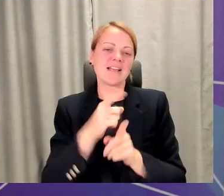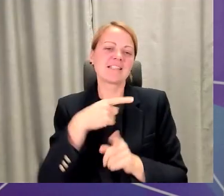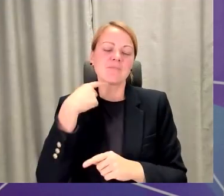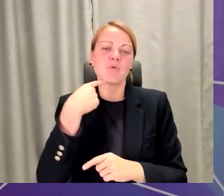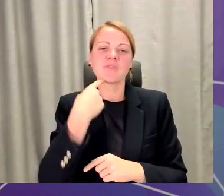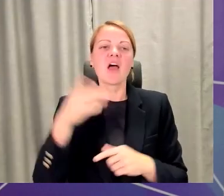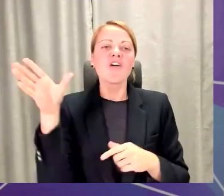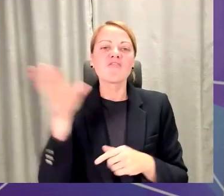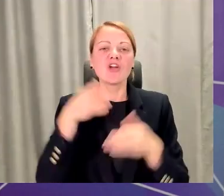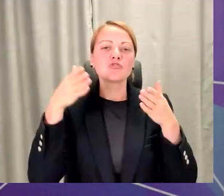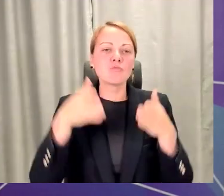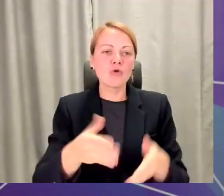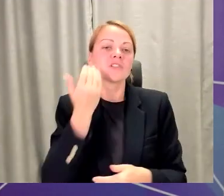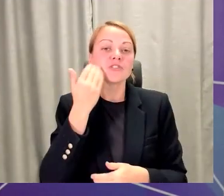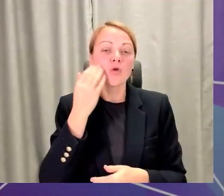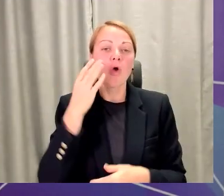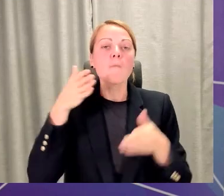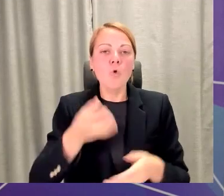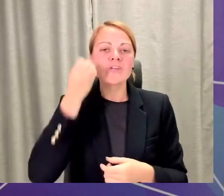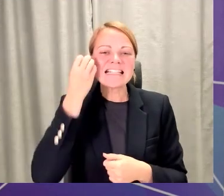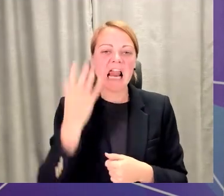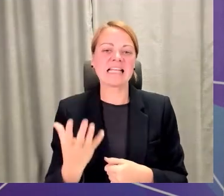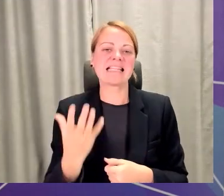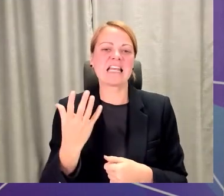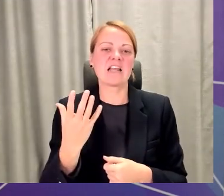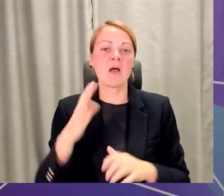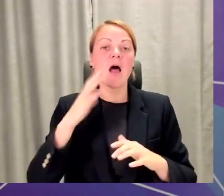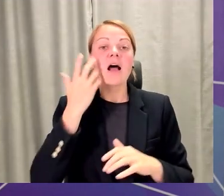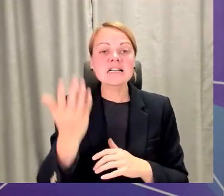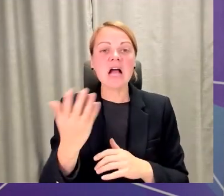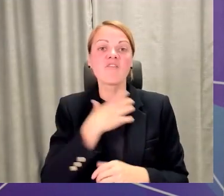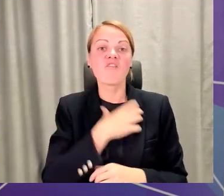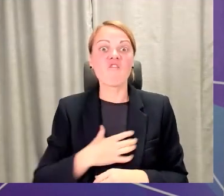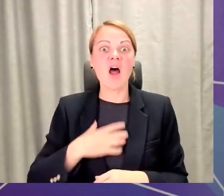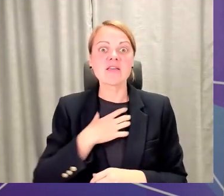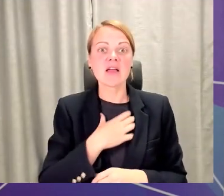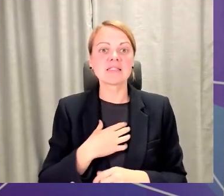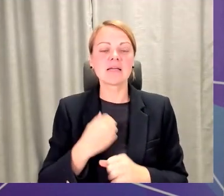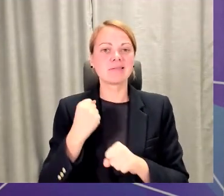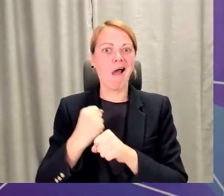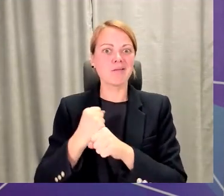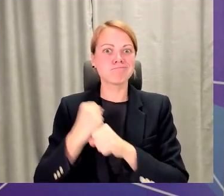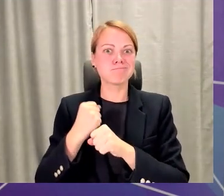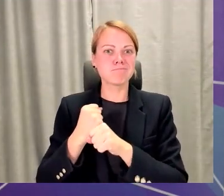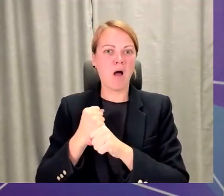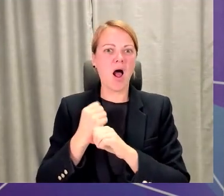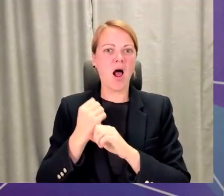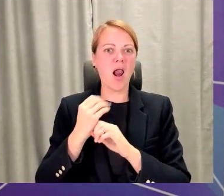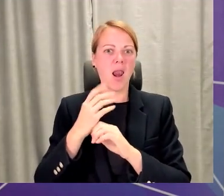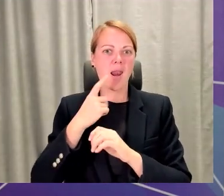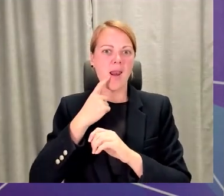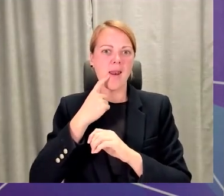izglītību. Bet tad, kad mēs sastopamies ar vaidzību noturēties darba tirgū, demonstrēt savas prasmes